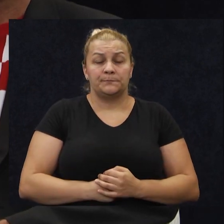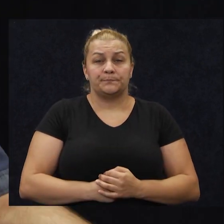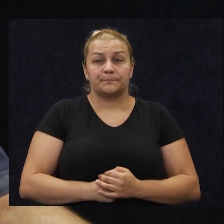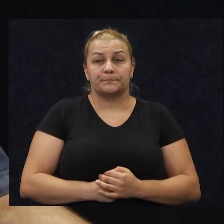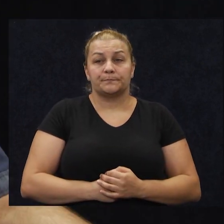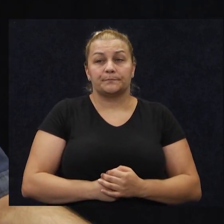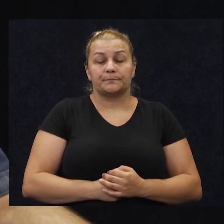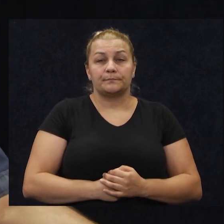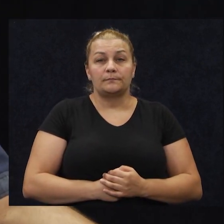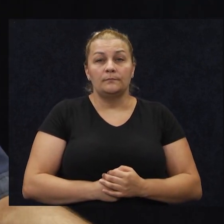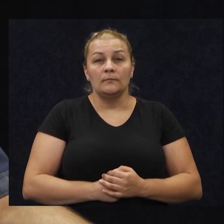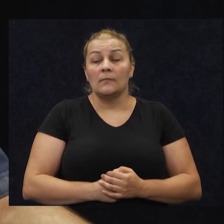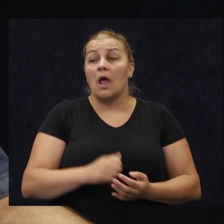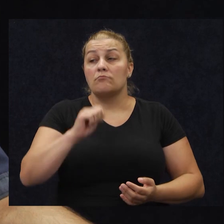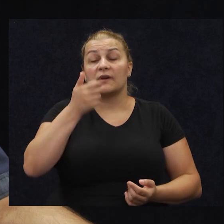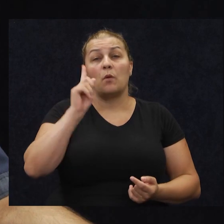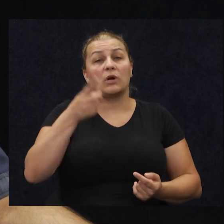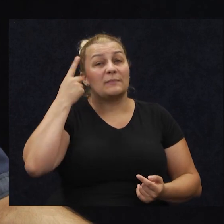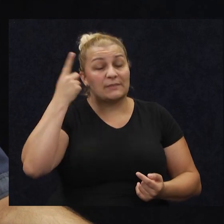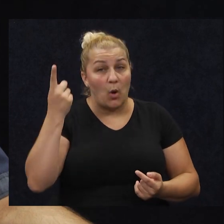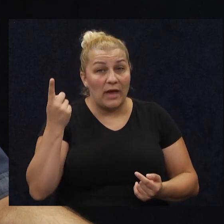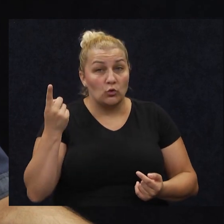Pa, najprije moram spomenuti,